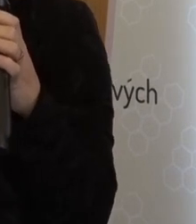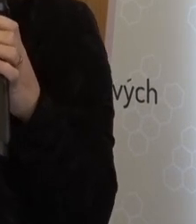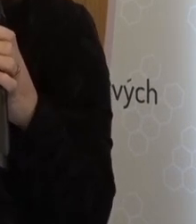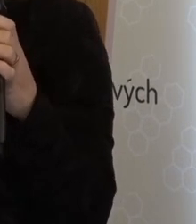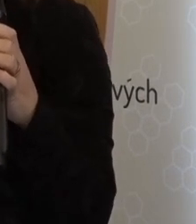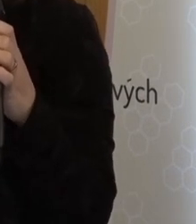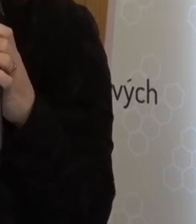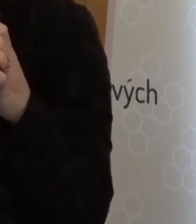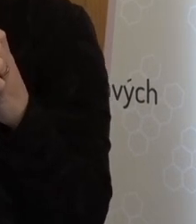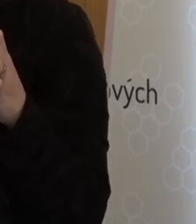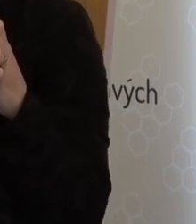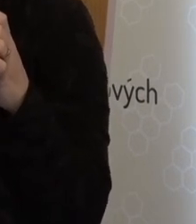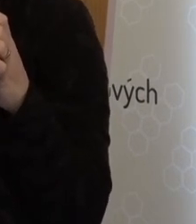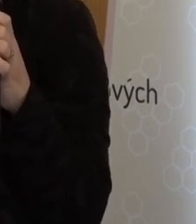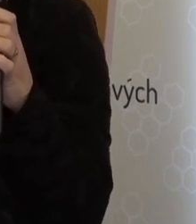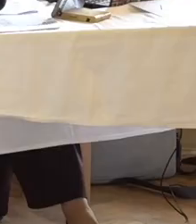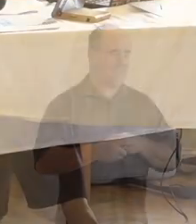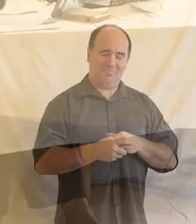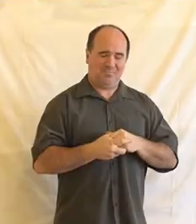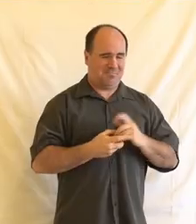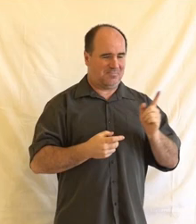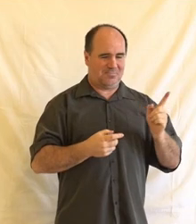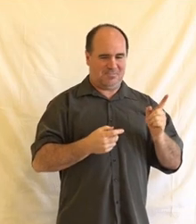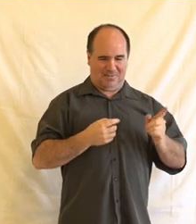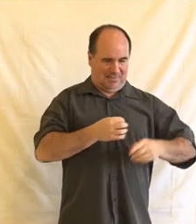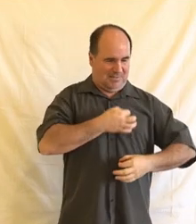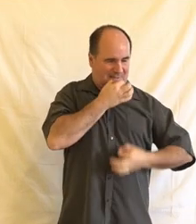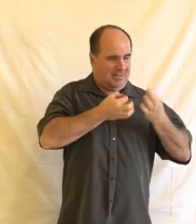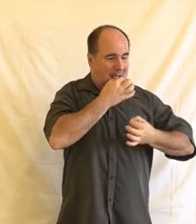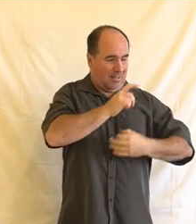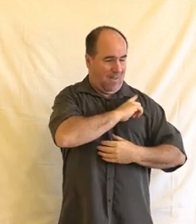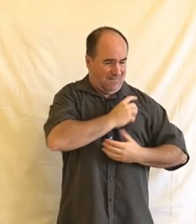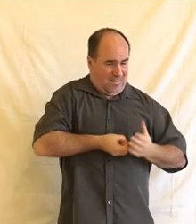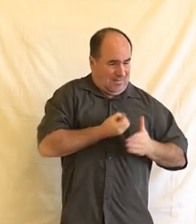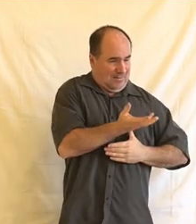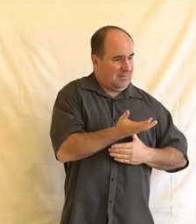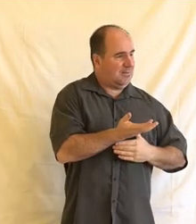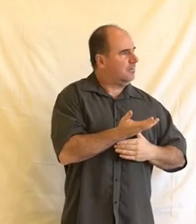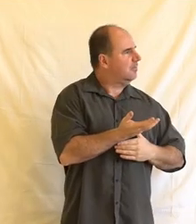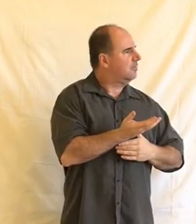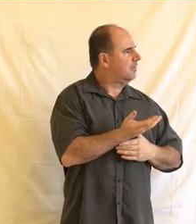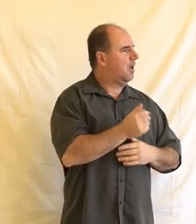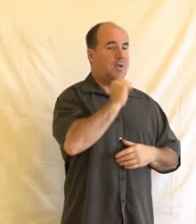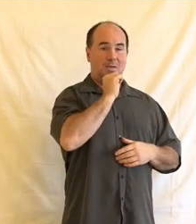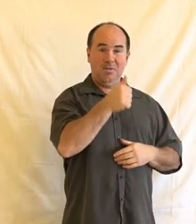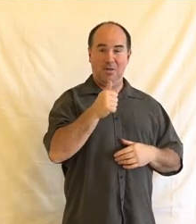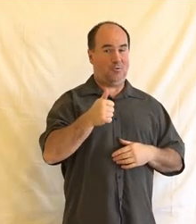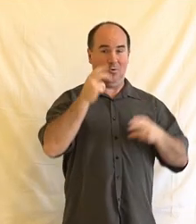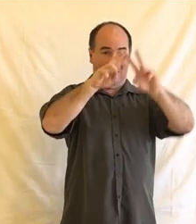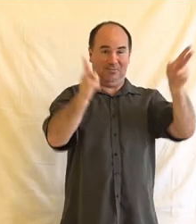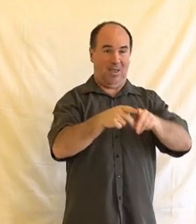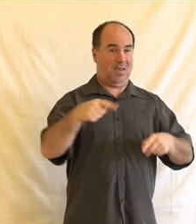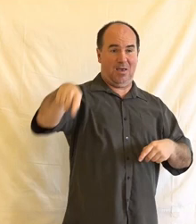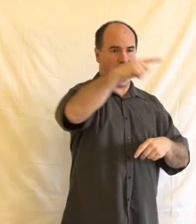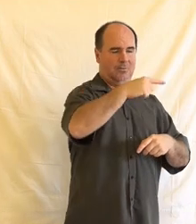osobními nebo citlivými údaji, protože neexistuje téměř nikdo na světě, kdo by dobrovolně řekl, že nechce lepší léčbu, protože když se